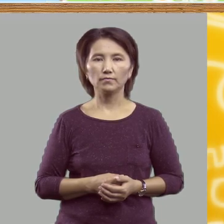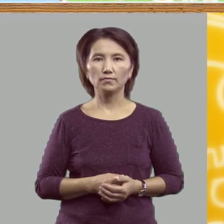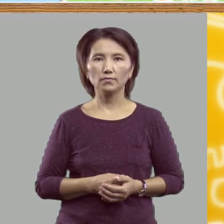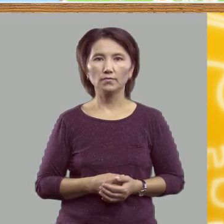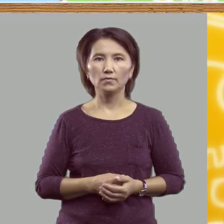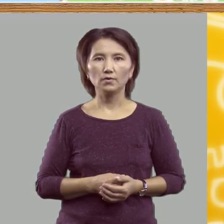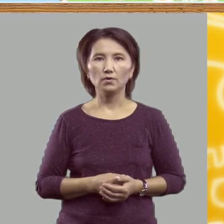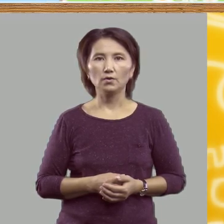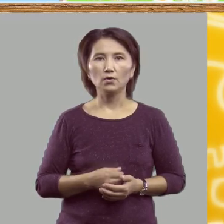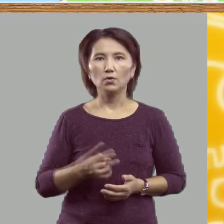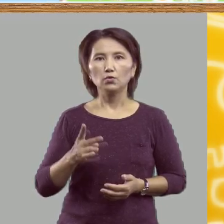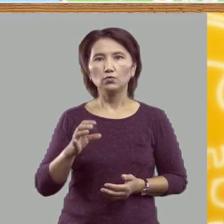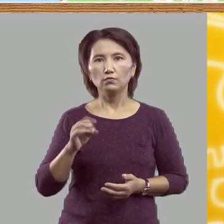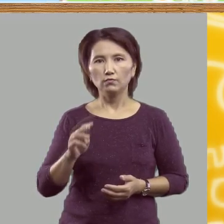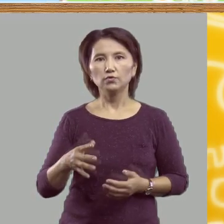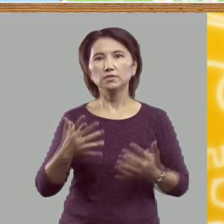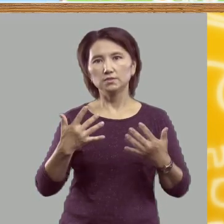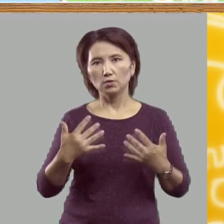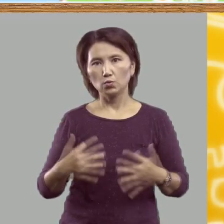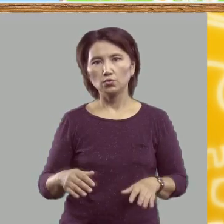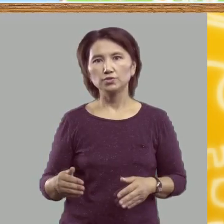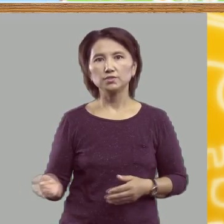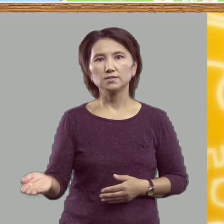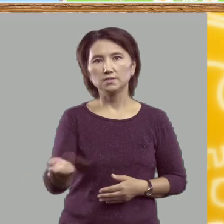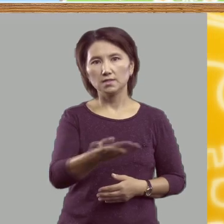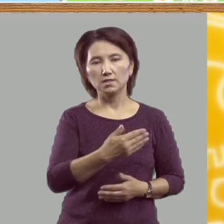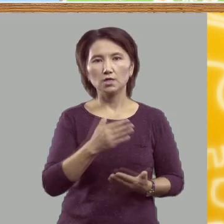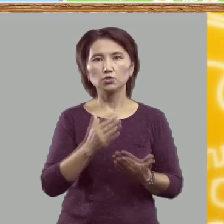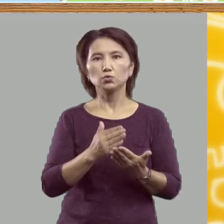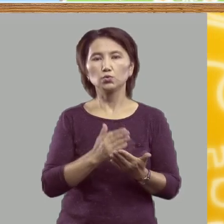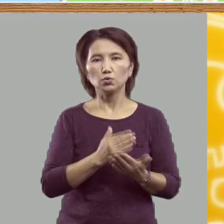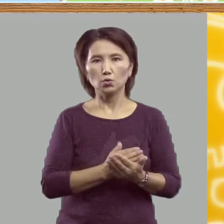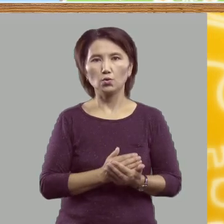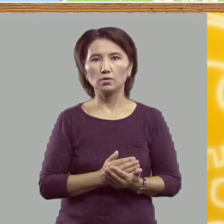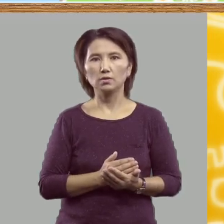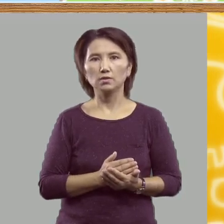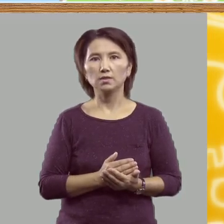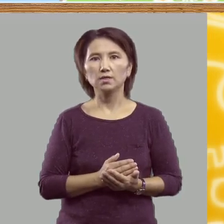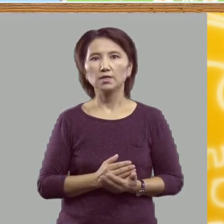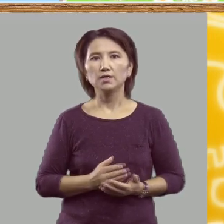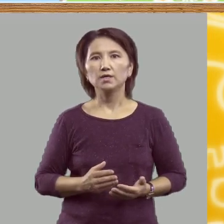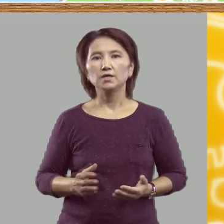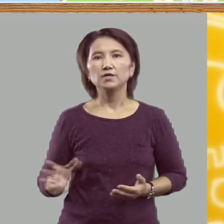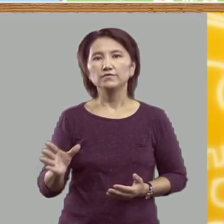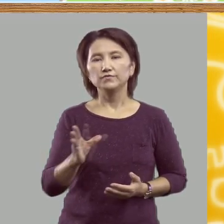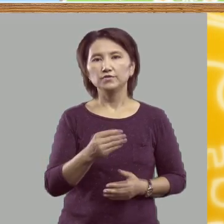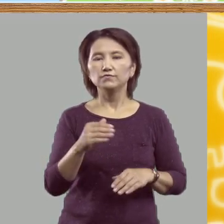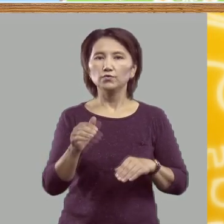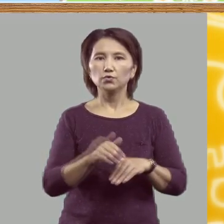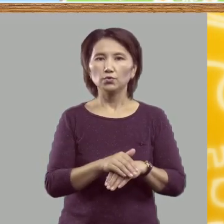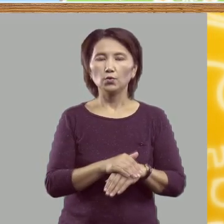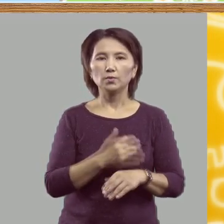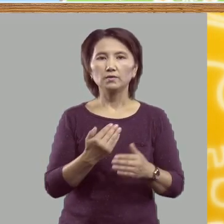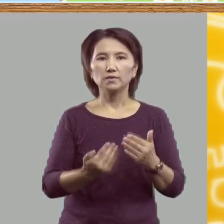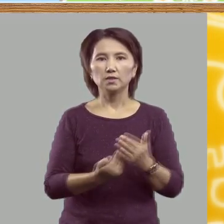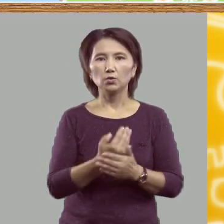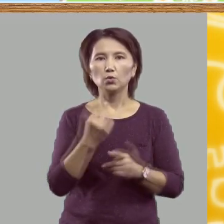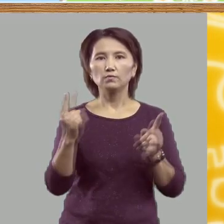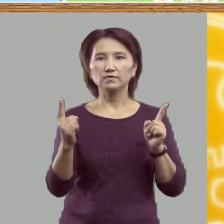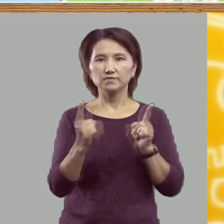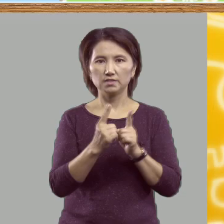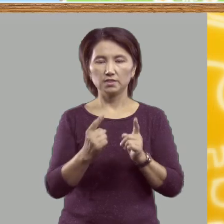Ну вот и закончился наш урок. Всего доброго, ребята! До новых встреч! Редактор субтитров